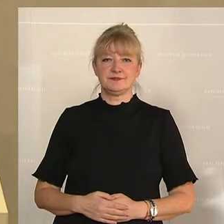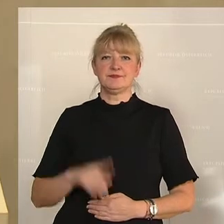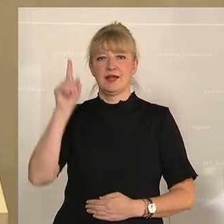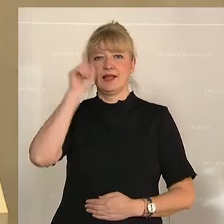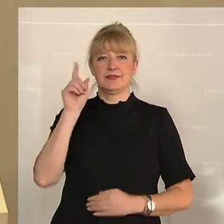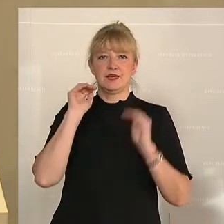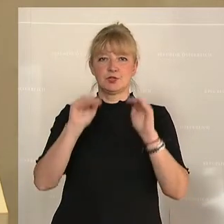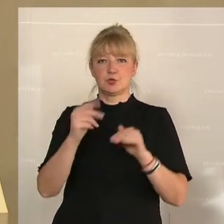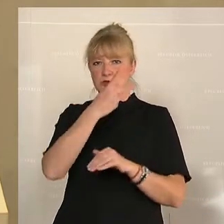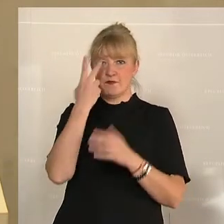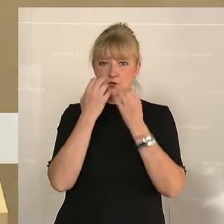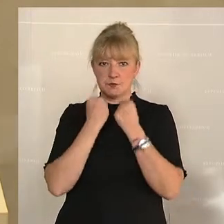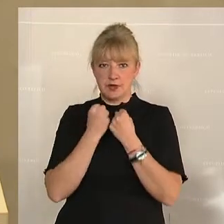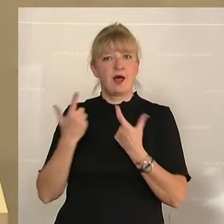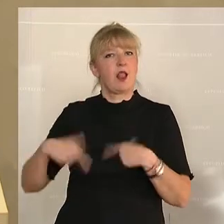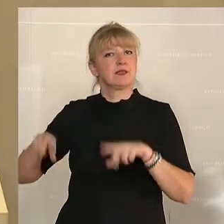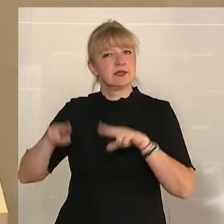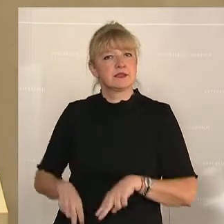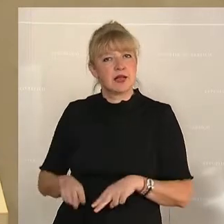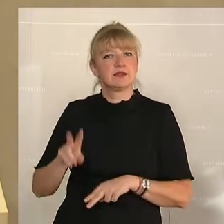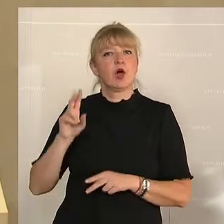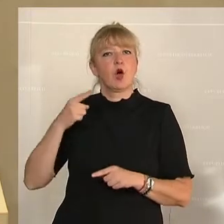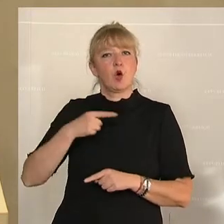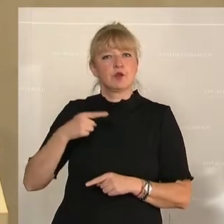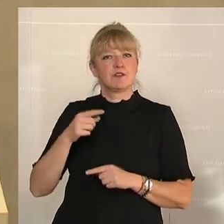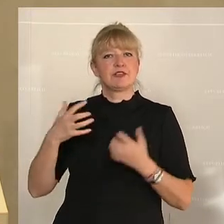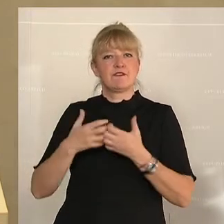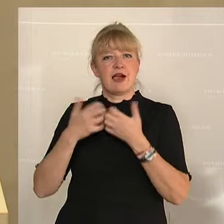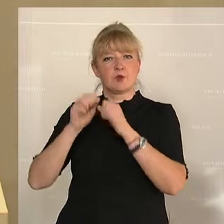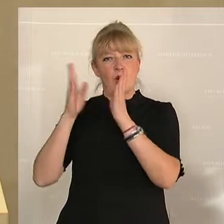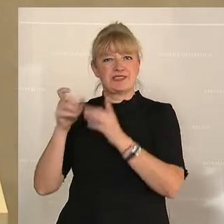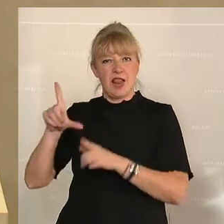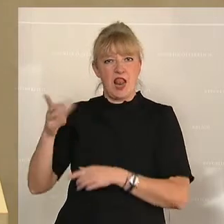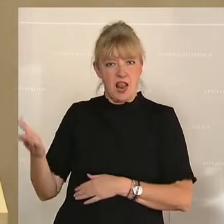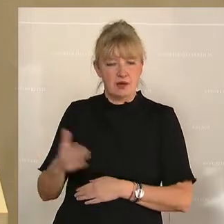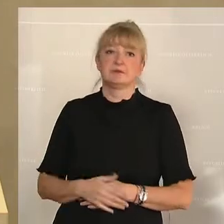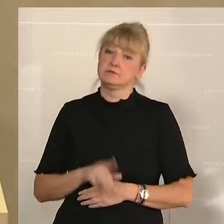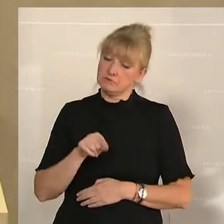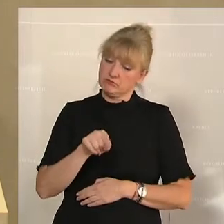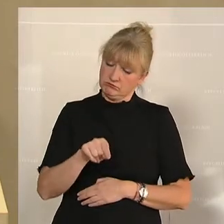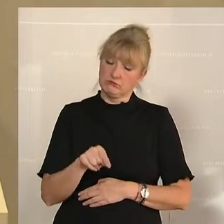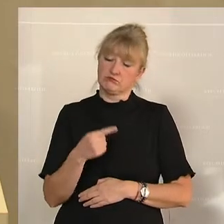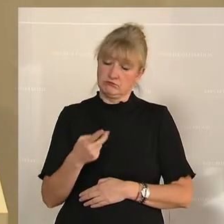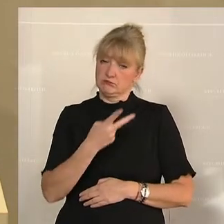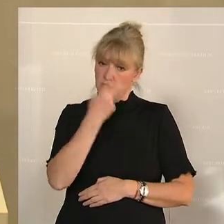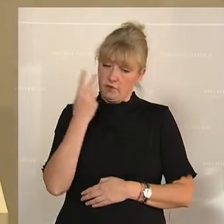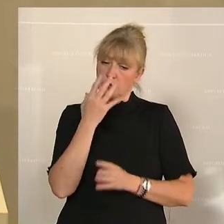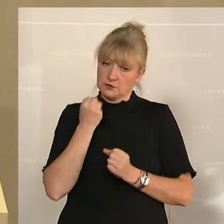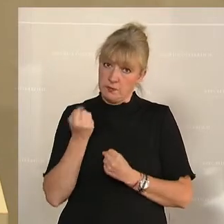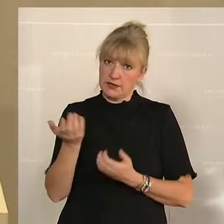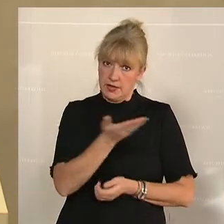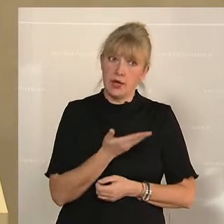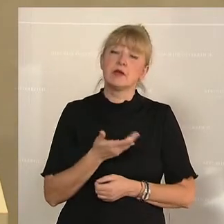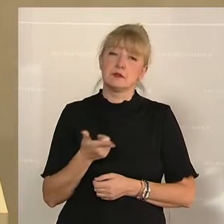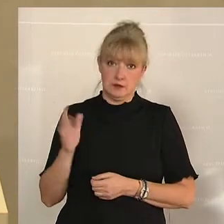Tierschutzvolksbegehren von unserem Landesrat Gottfried Waldhäusl. Immerhin haben dieses Volksbegehren, gilt dem unserem